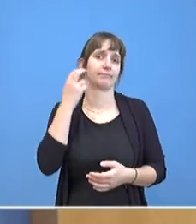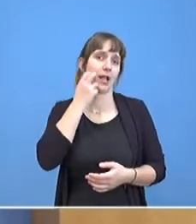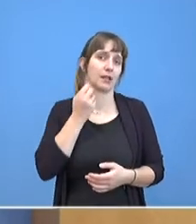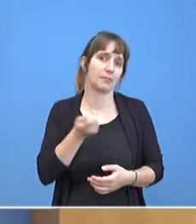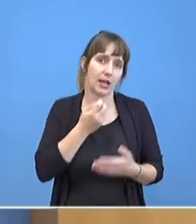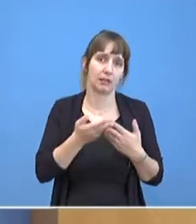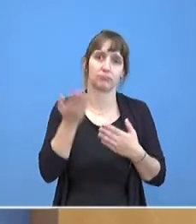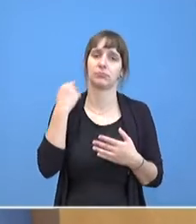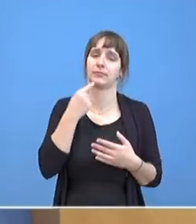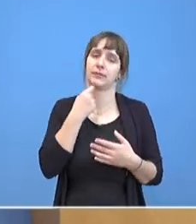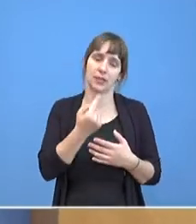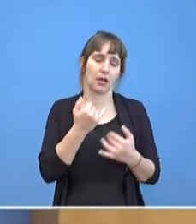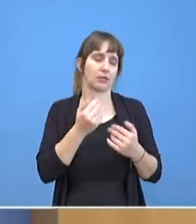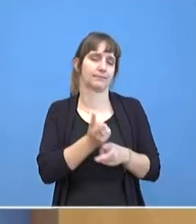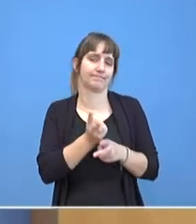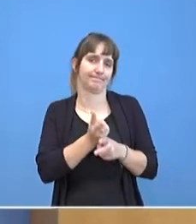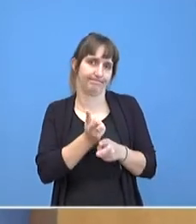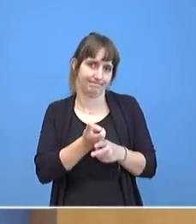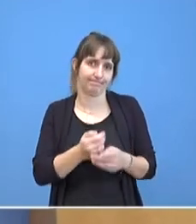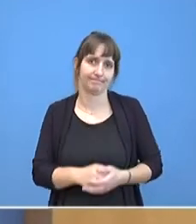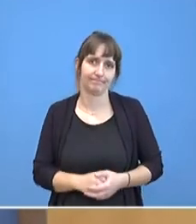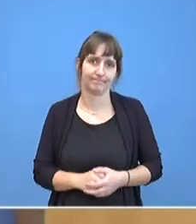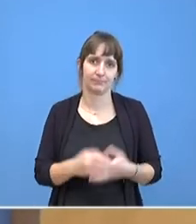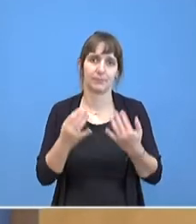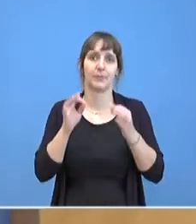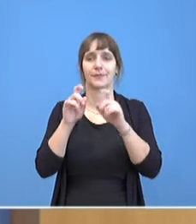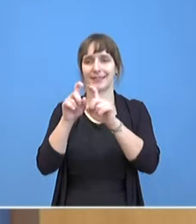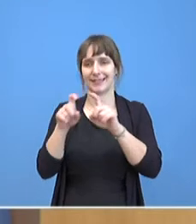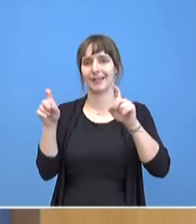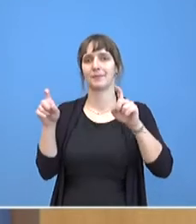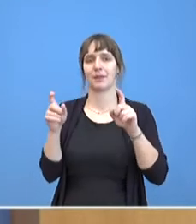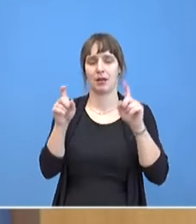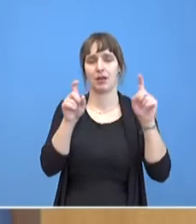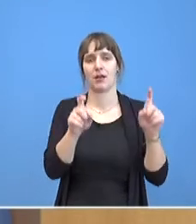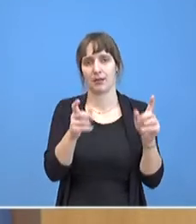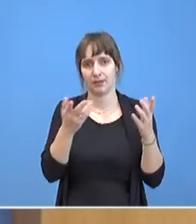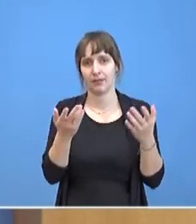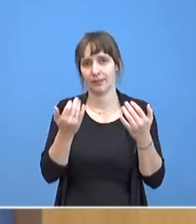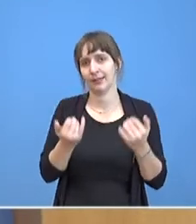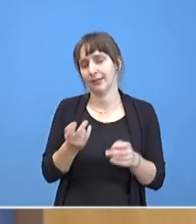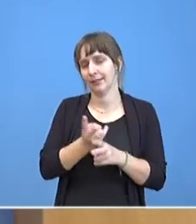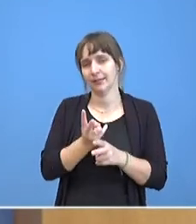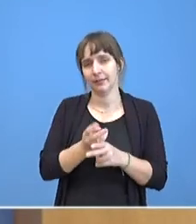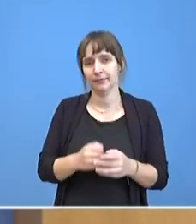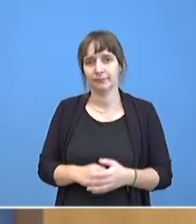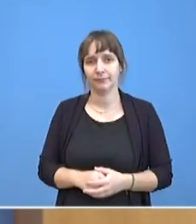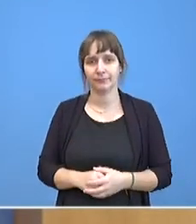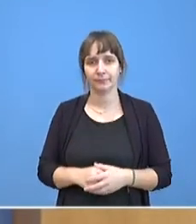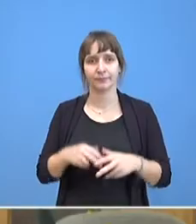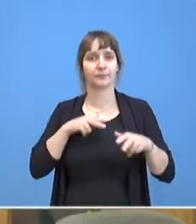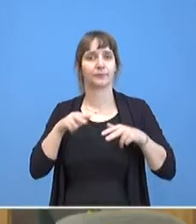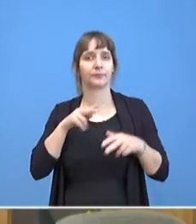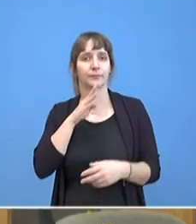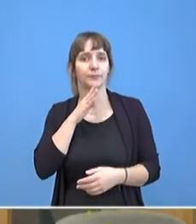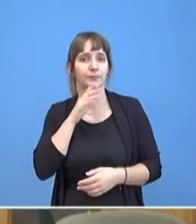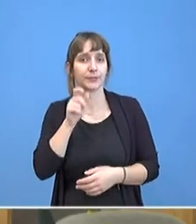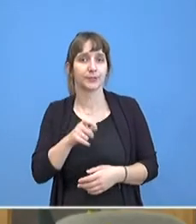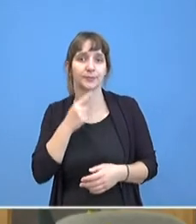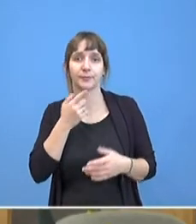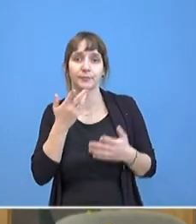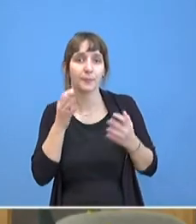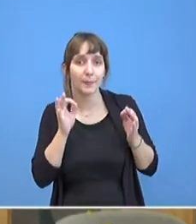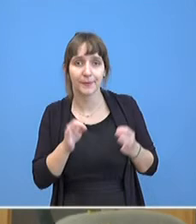schon gesagt hat, als das Thema schon mal in der Presse war. Vielleicht darf ich nochmal sagen, wo wir gerade stehen. Das